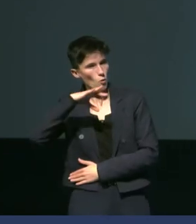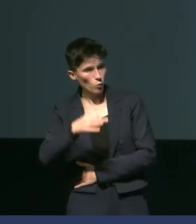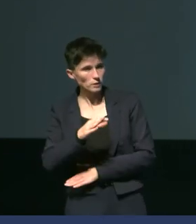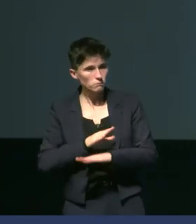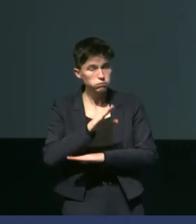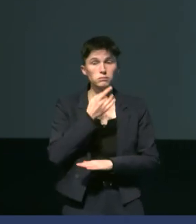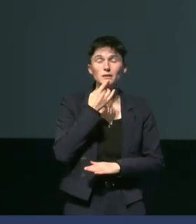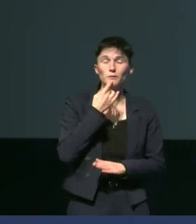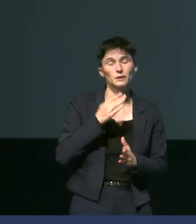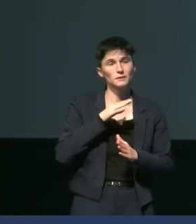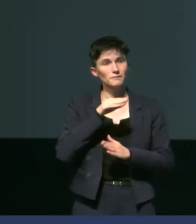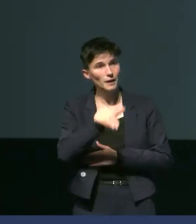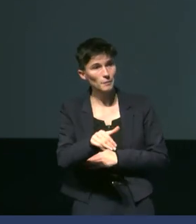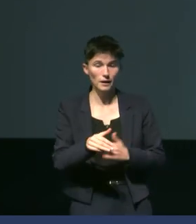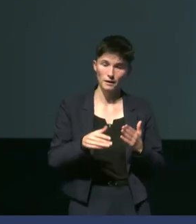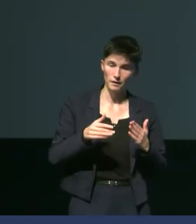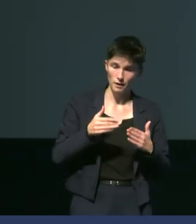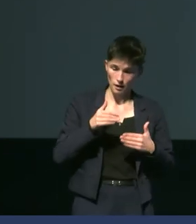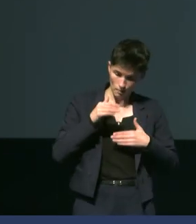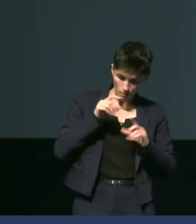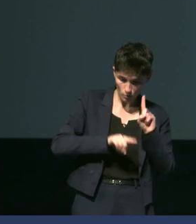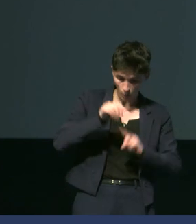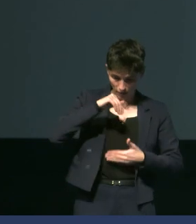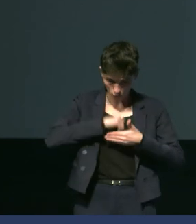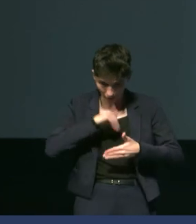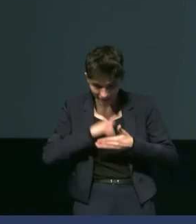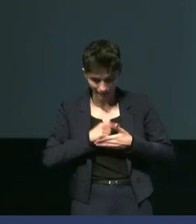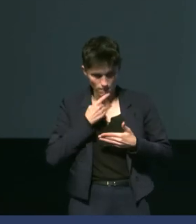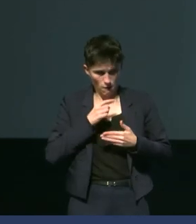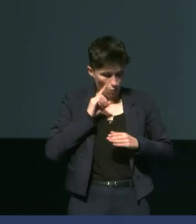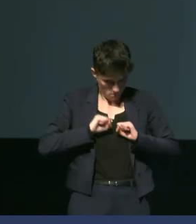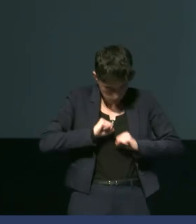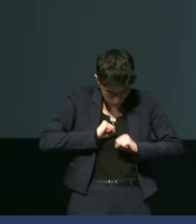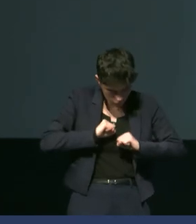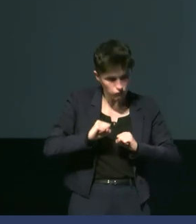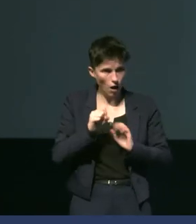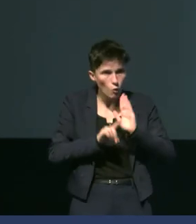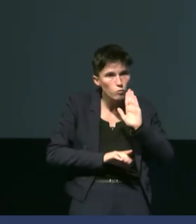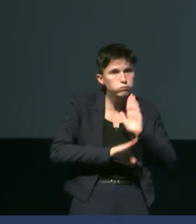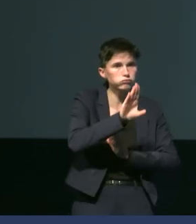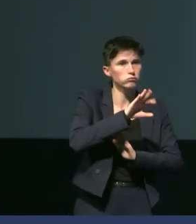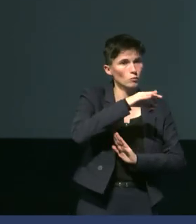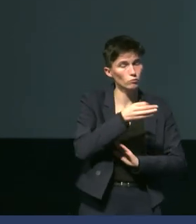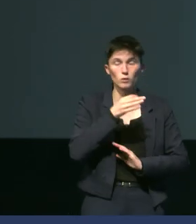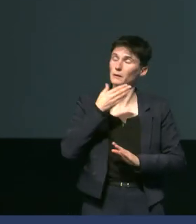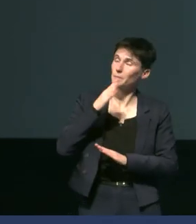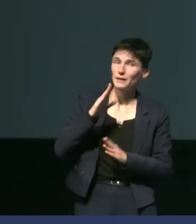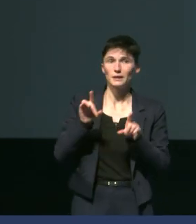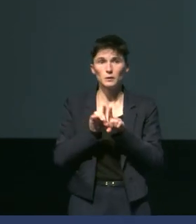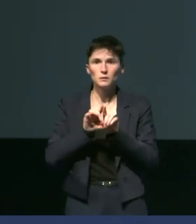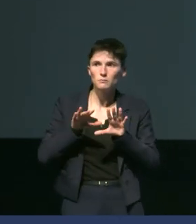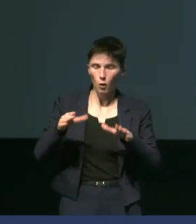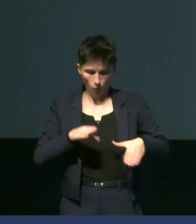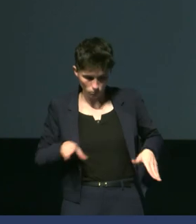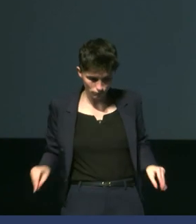probablement une augmentation de la température interne, un métabolisme plus élevé, qui va réussir à être compensé par l'augmentation des fenêtres